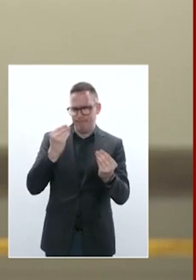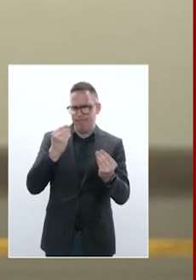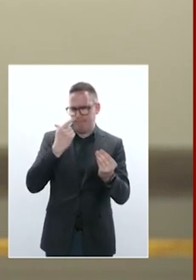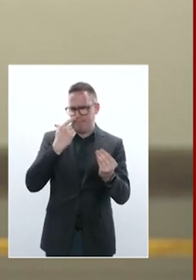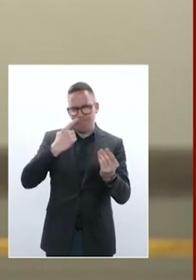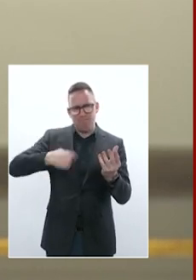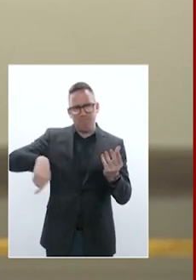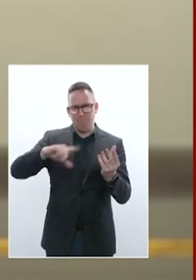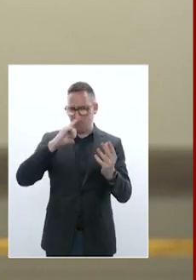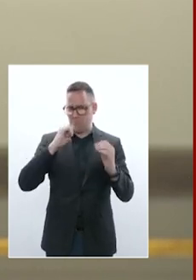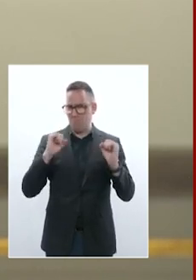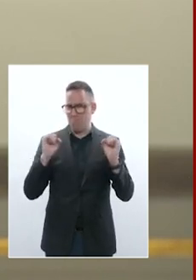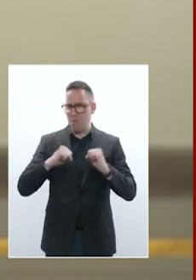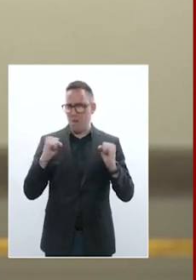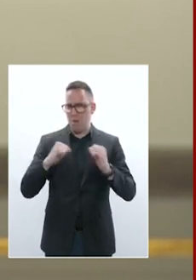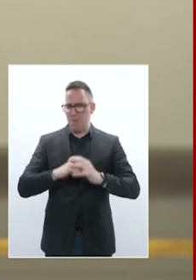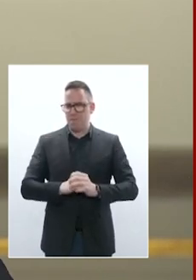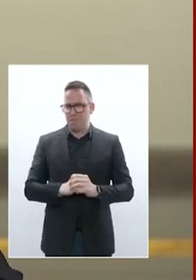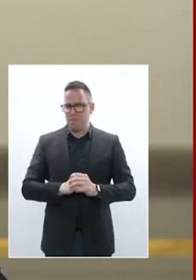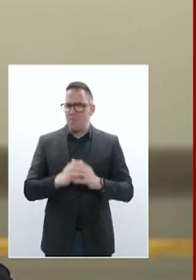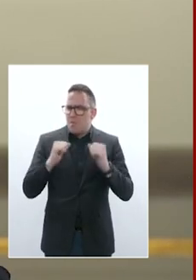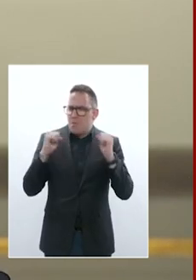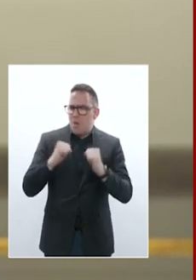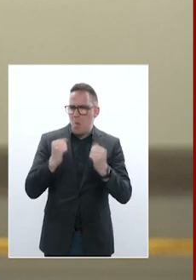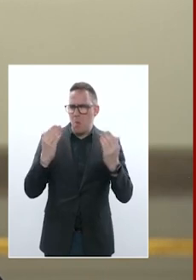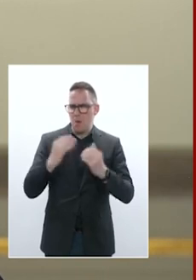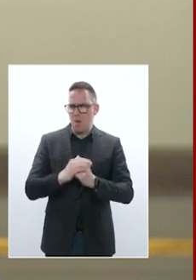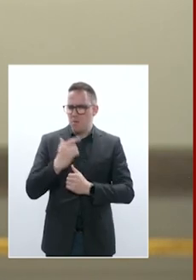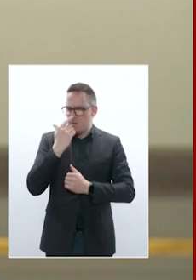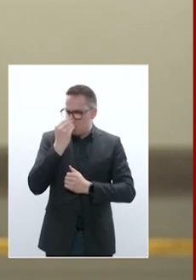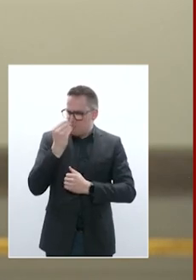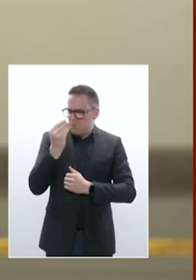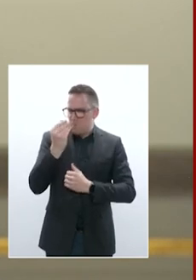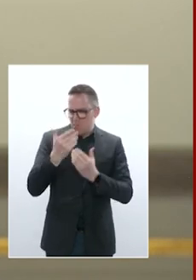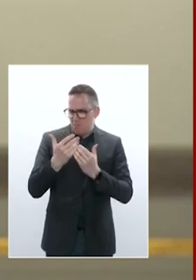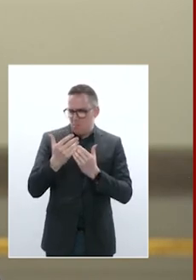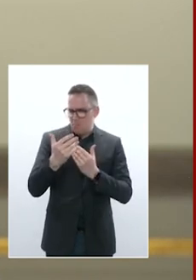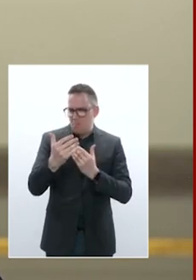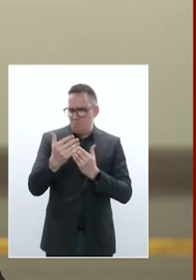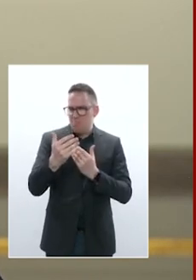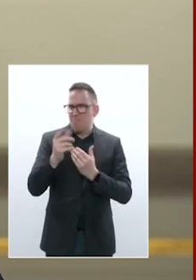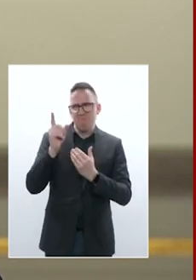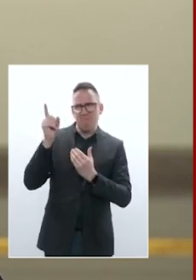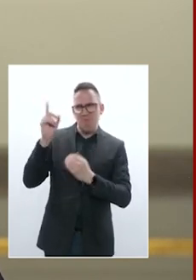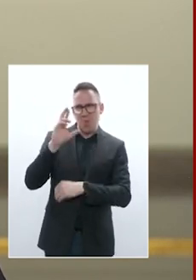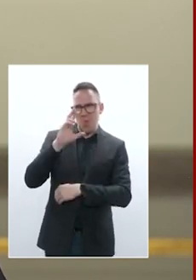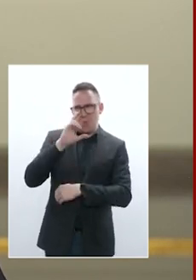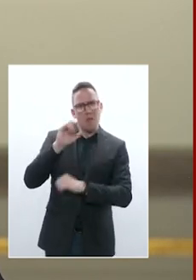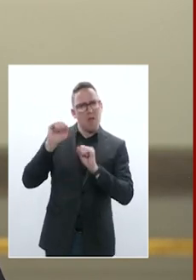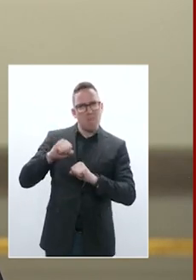d'ici à quelques années, il fallait s'apprêter à ce que la Russie attaque les dix pays. Et donc, très clairement,